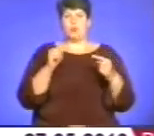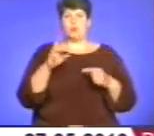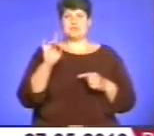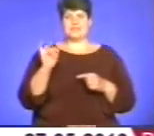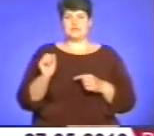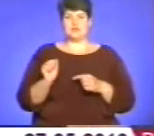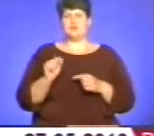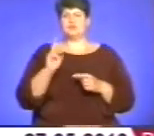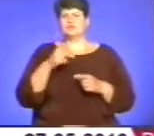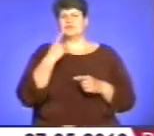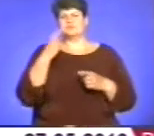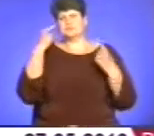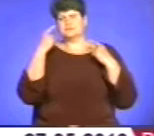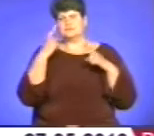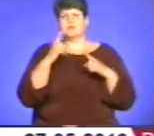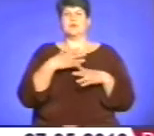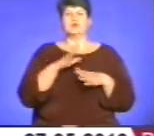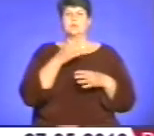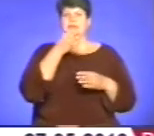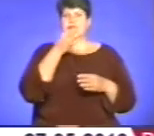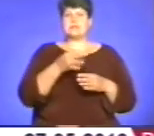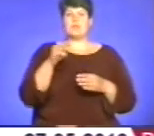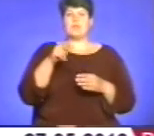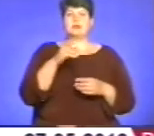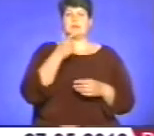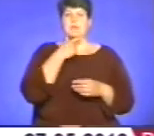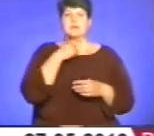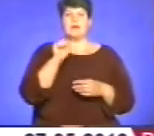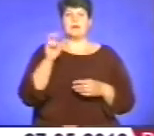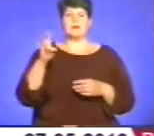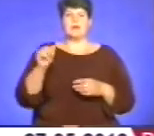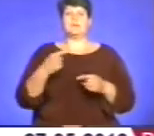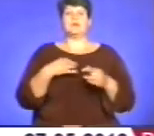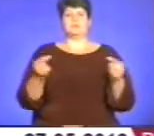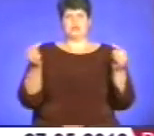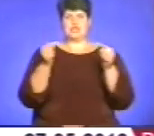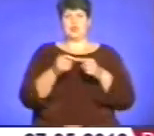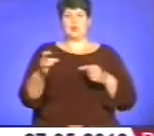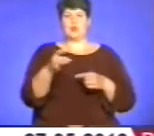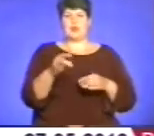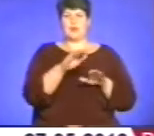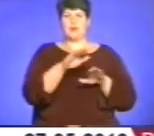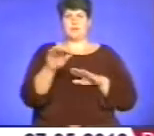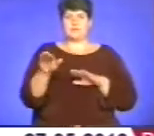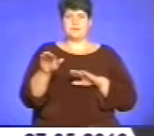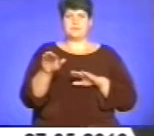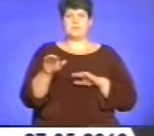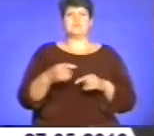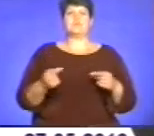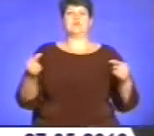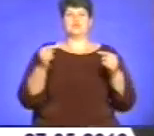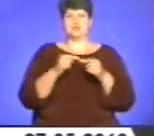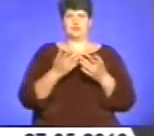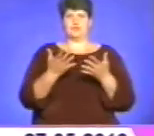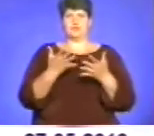перекручувати, про що сказав пан Анатолій. Це буде чітко і на регіональному рівні, і це буде чітко визначено і на